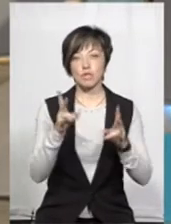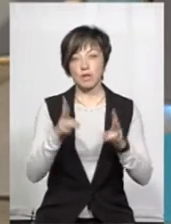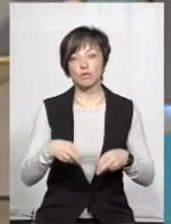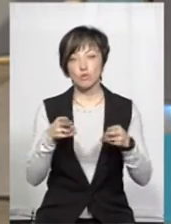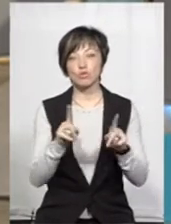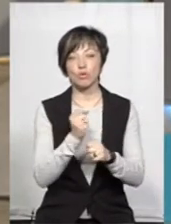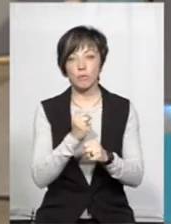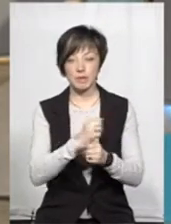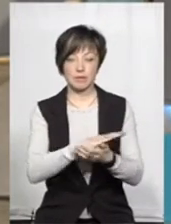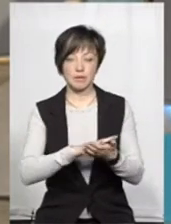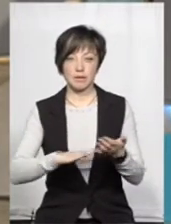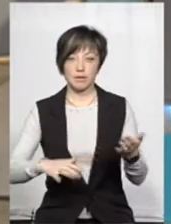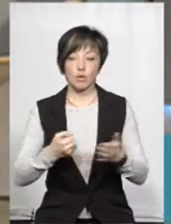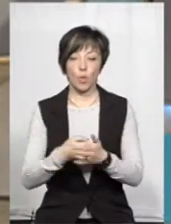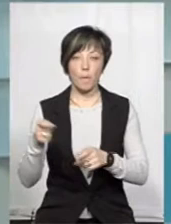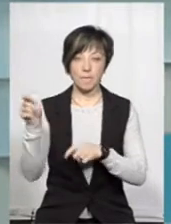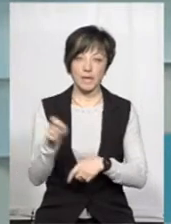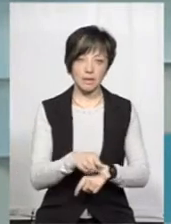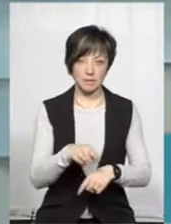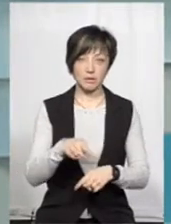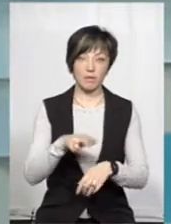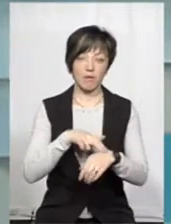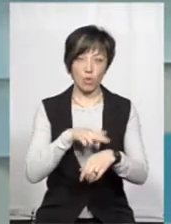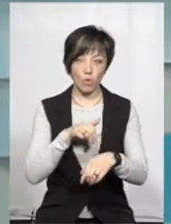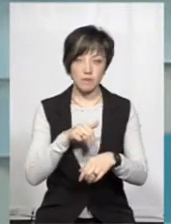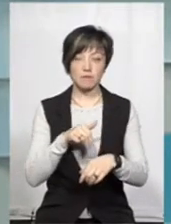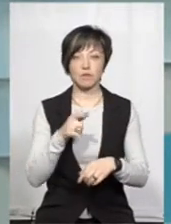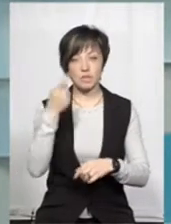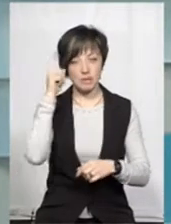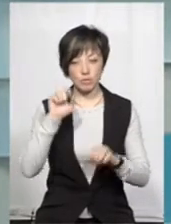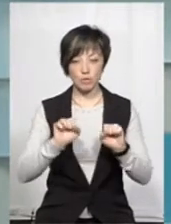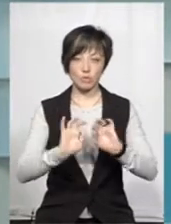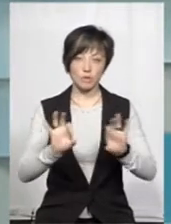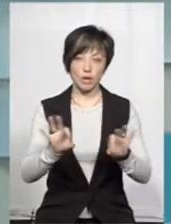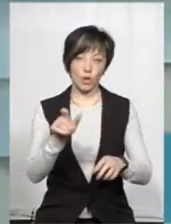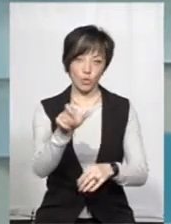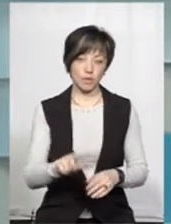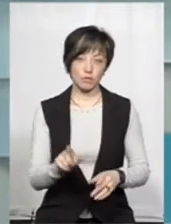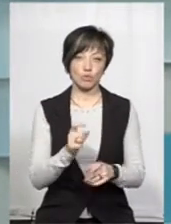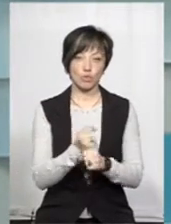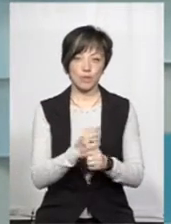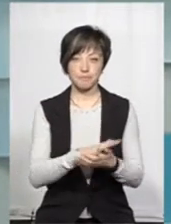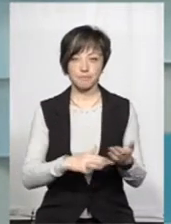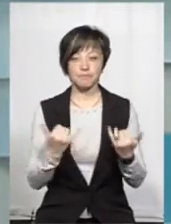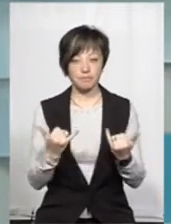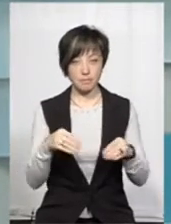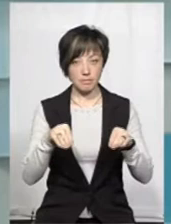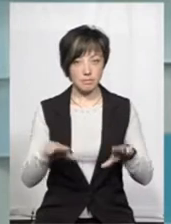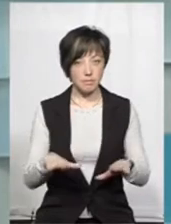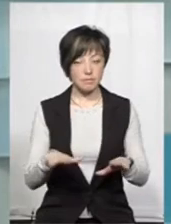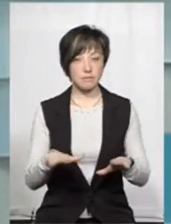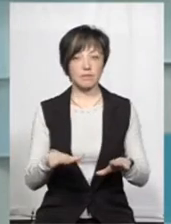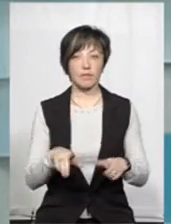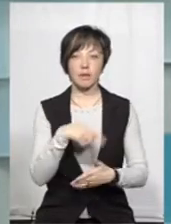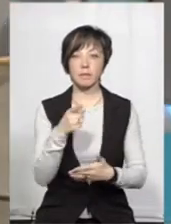жертвою злочину, що робити? Ось, до приїзду правоохоронців, вони вже зможуть людину зорієнтувати. Зараз також вирішується